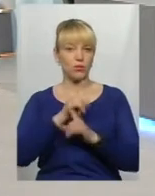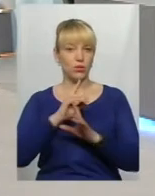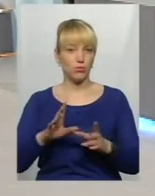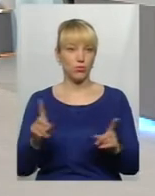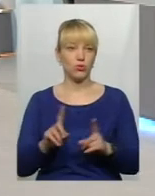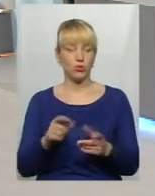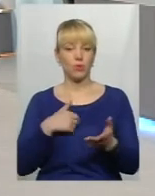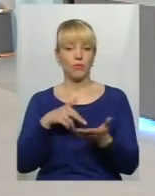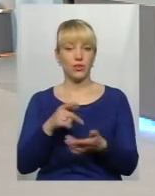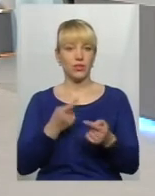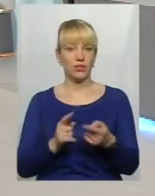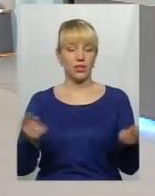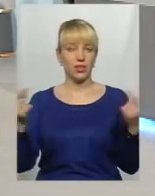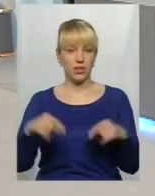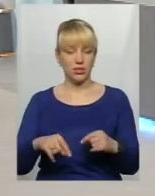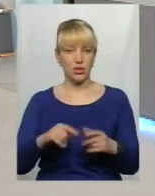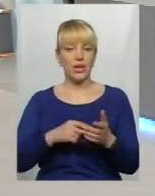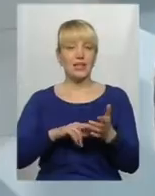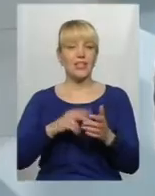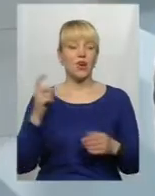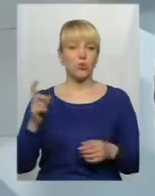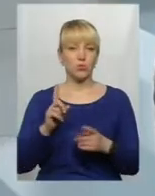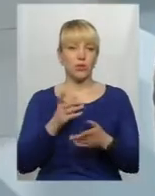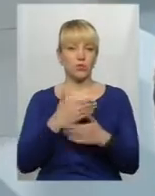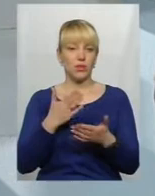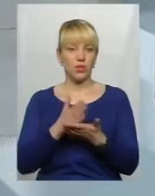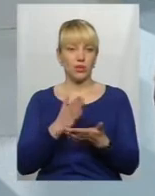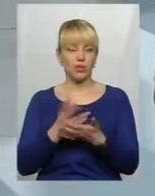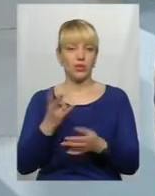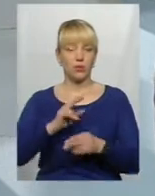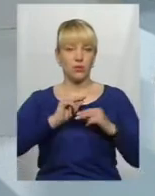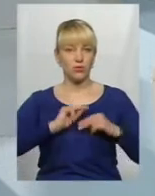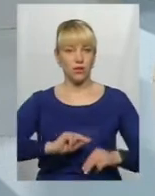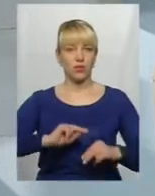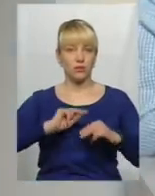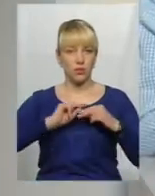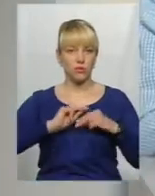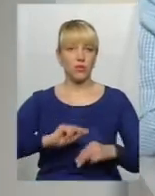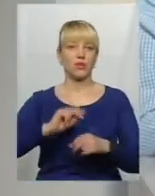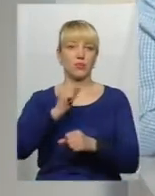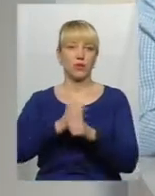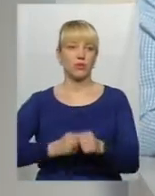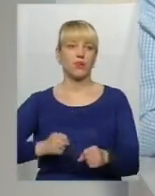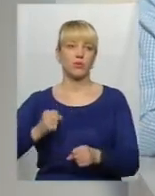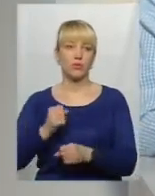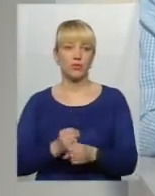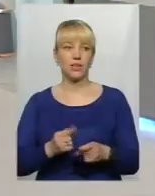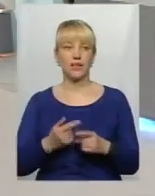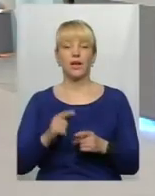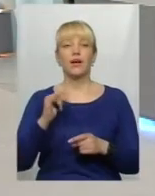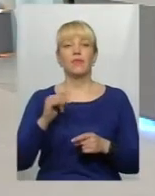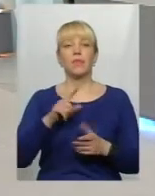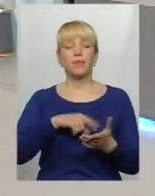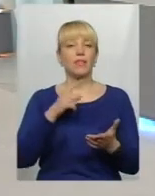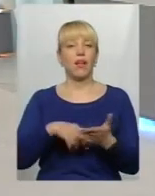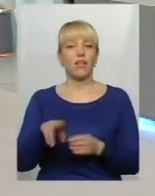для того, щоб вийти з тої кризи економічної, в якій ми знаходимося, працювати, працювати і ще раз працювати. Вано Ігоре, от запитання до вас, все